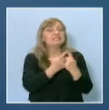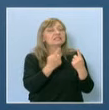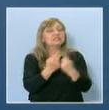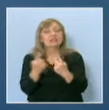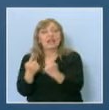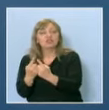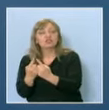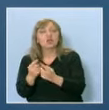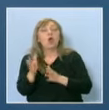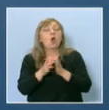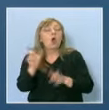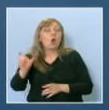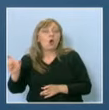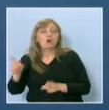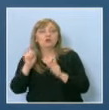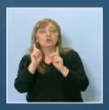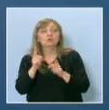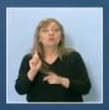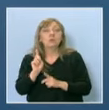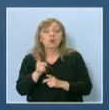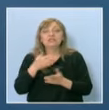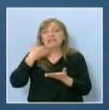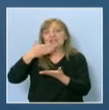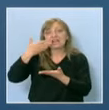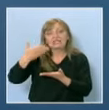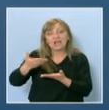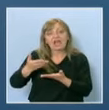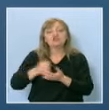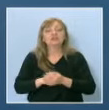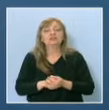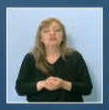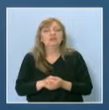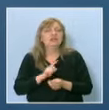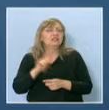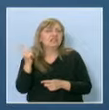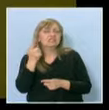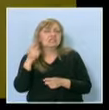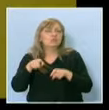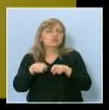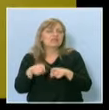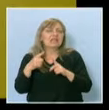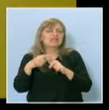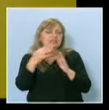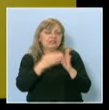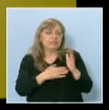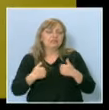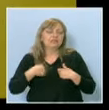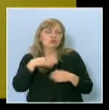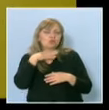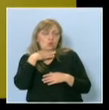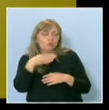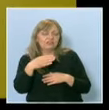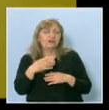хора, които могат от първо лице да ни разкажат, дори не само за тази тема, ние се стараем